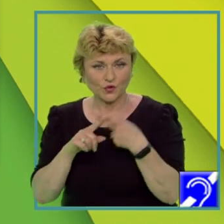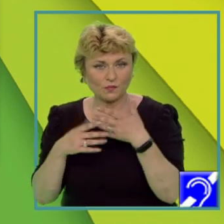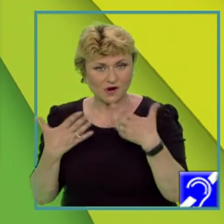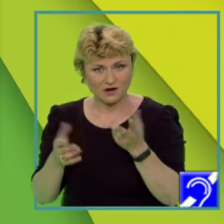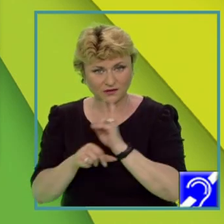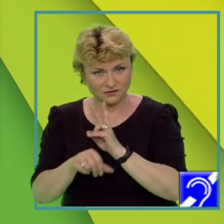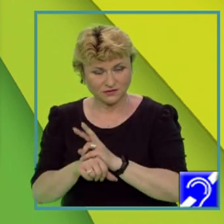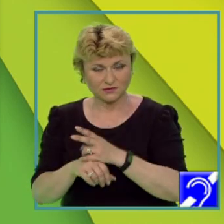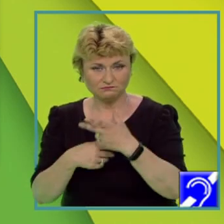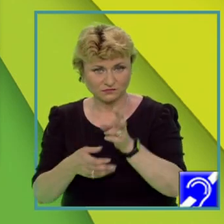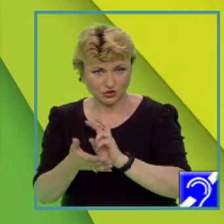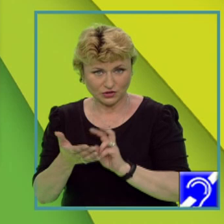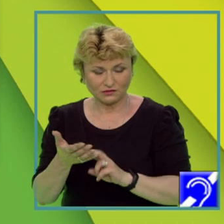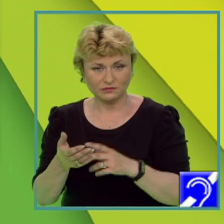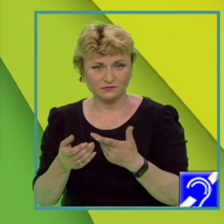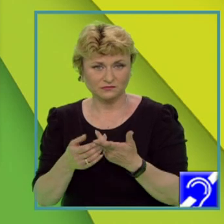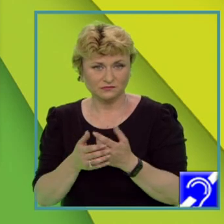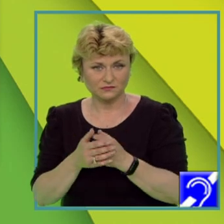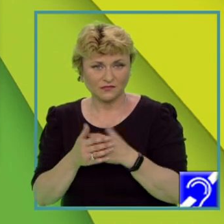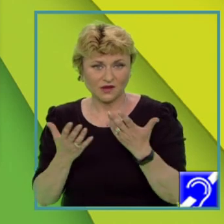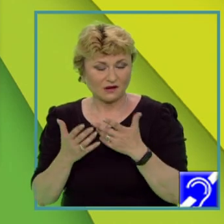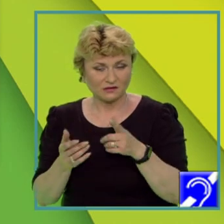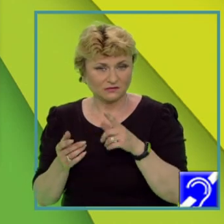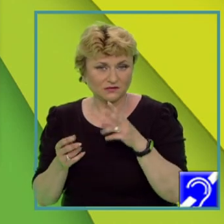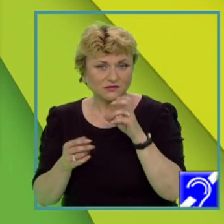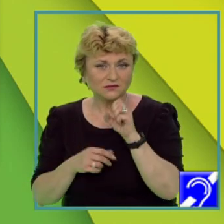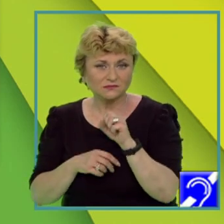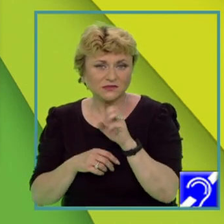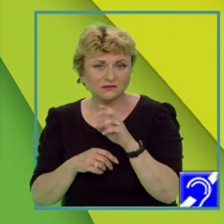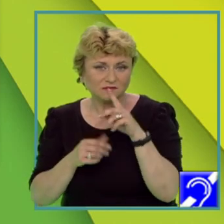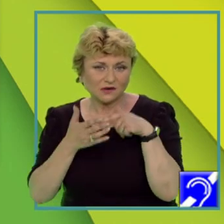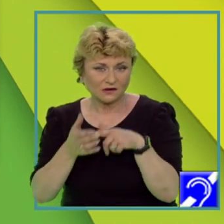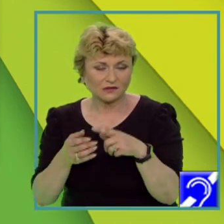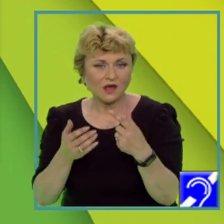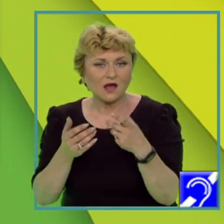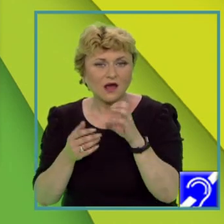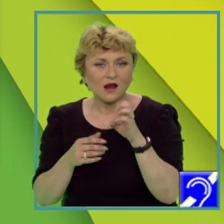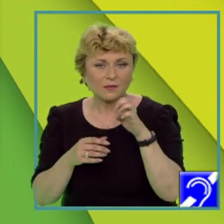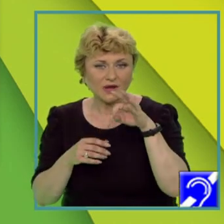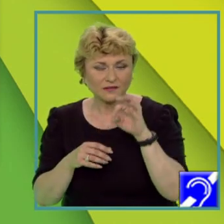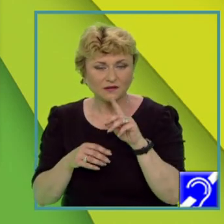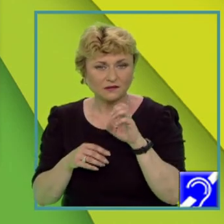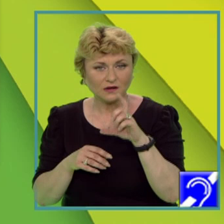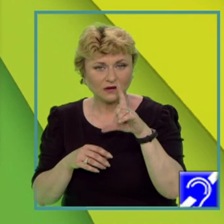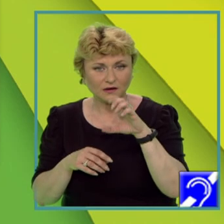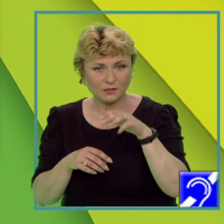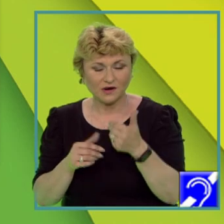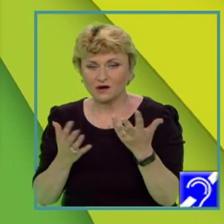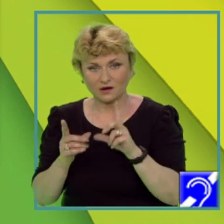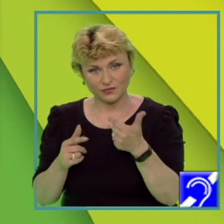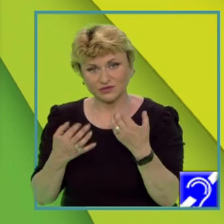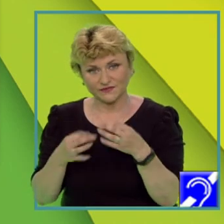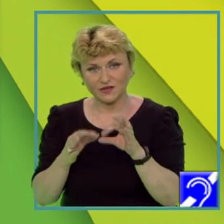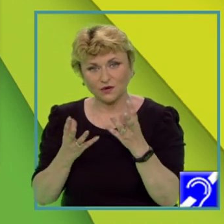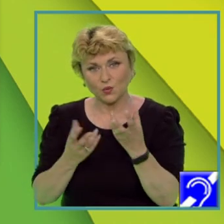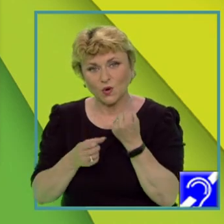citim cele trei note de subsol care se referă la elementele de climă care pot fi luate în calcul pentru